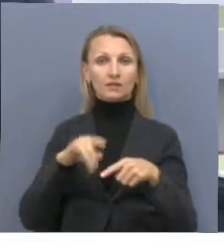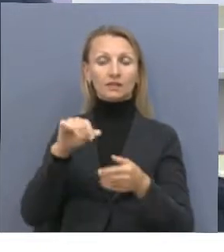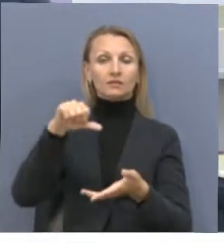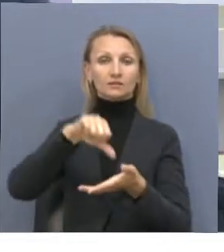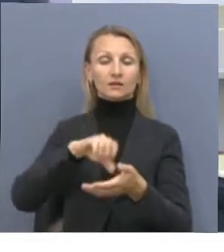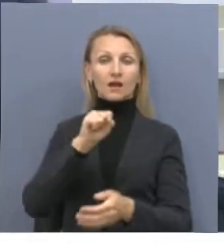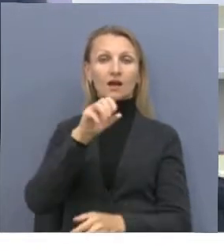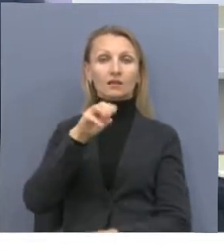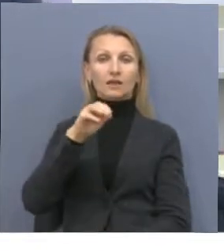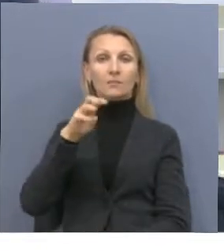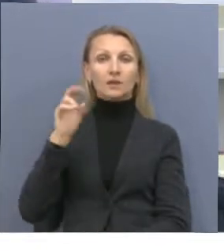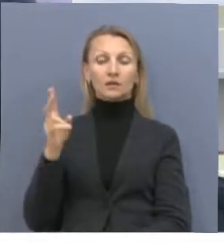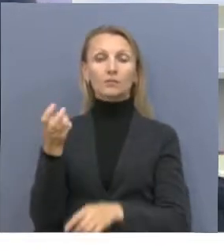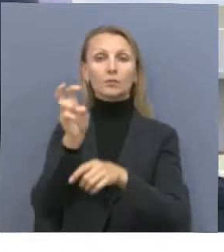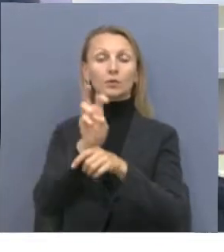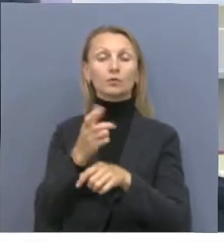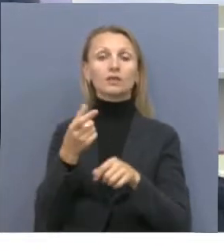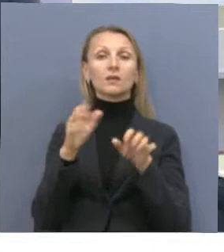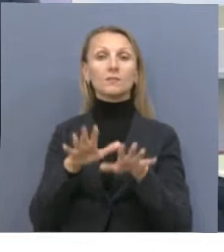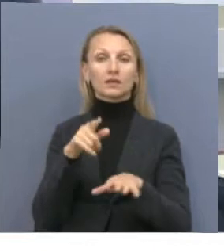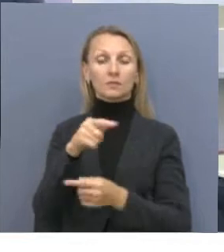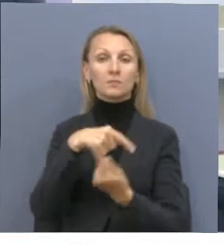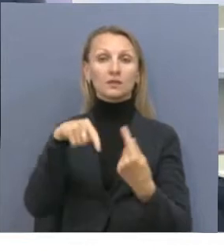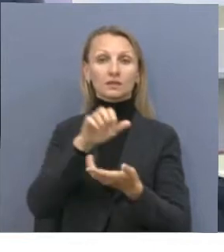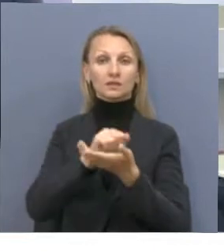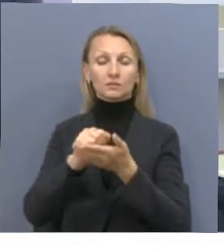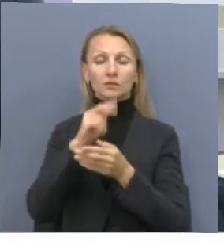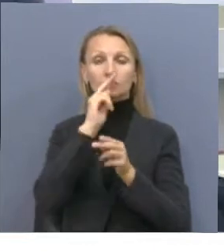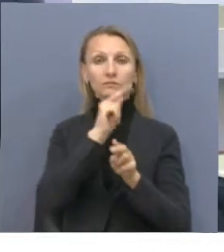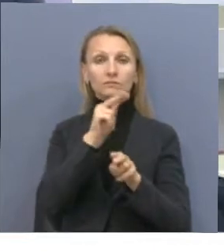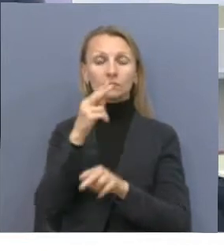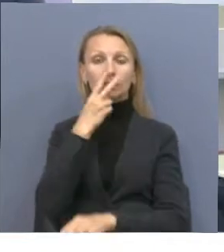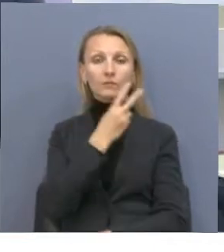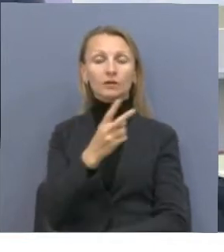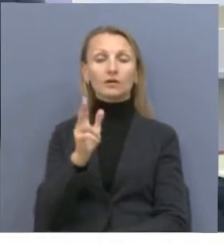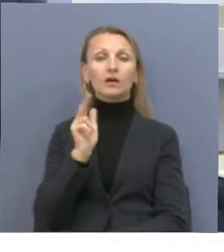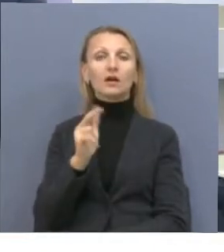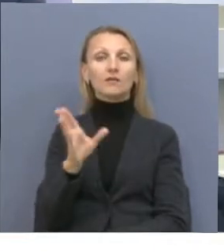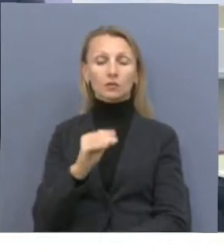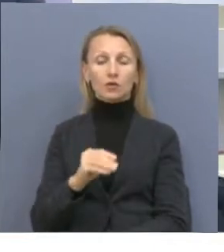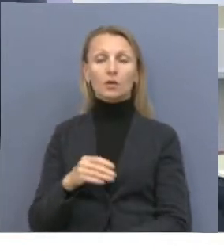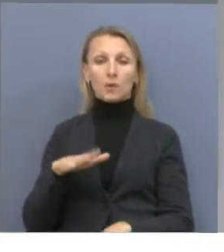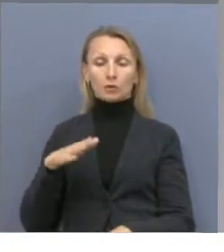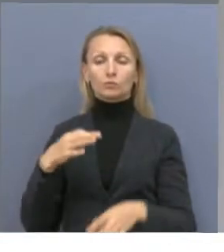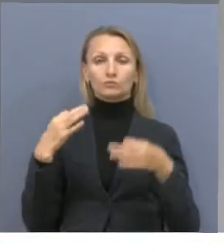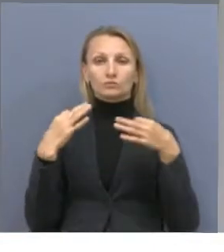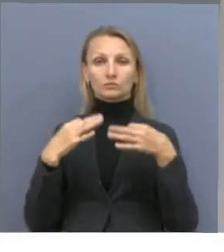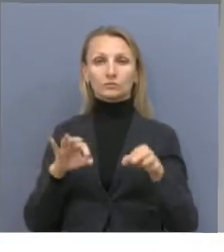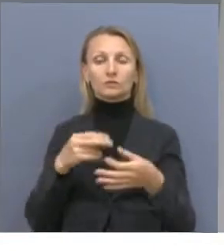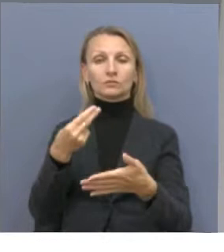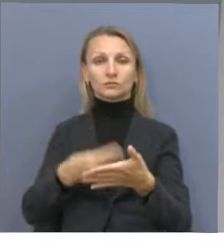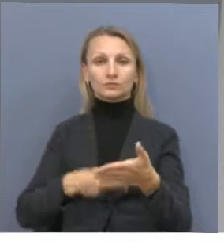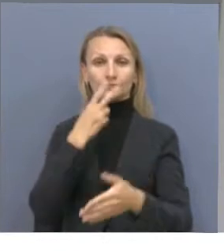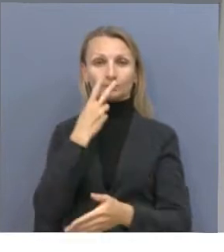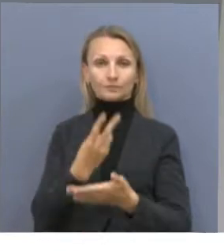поедут на его объект, проверят соответствие санитарным нормам, требованиям, соответственно, дадут свое заключение, правовое заключение. Портал